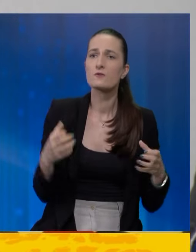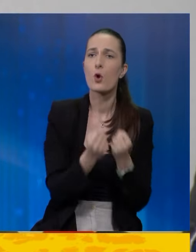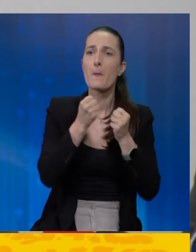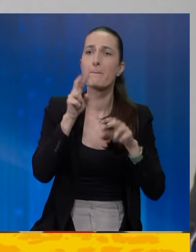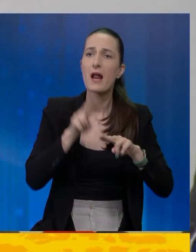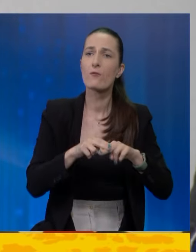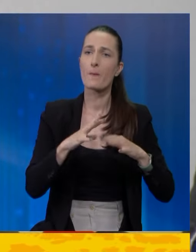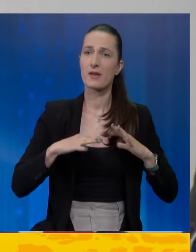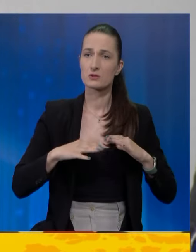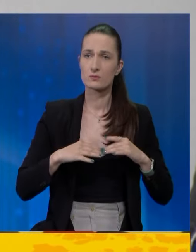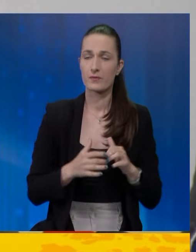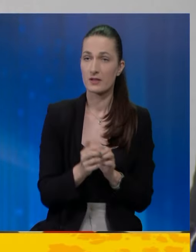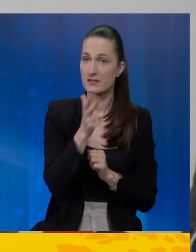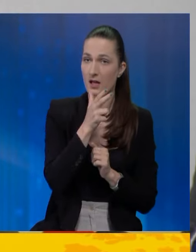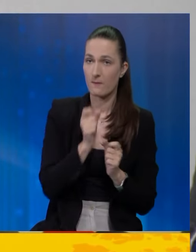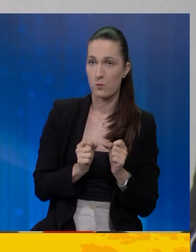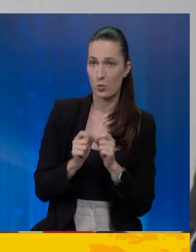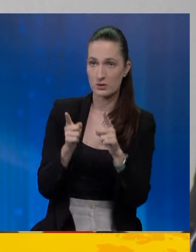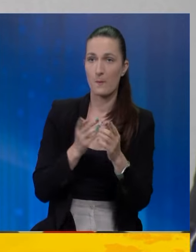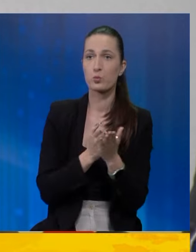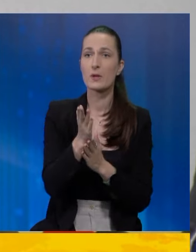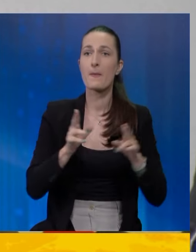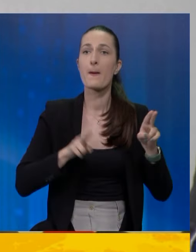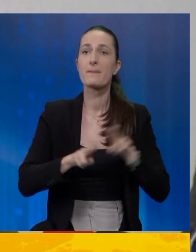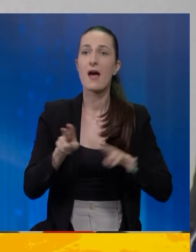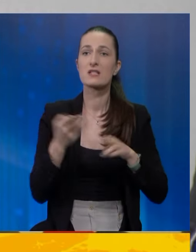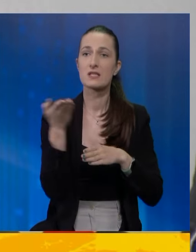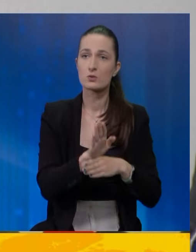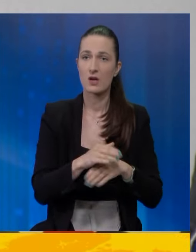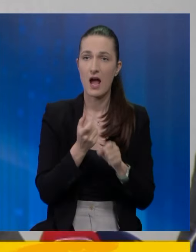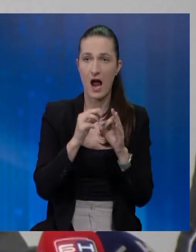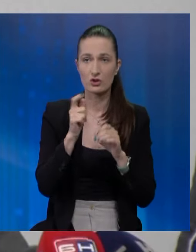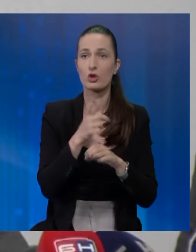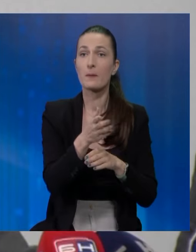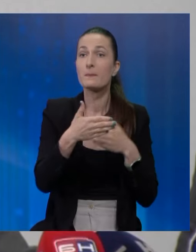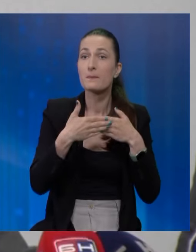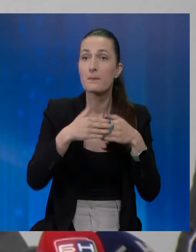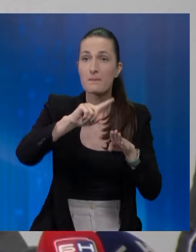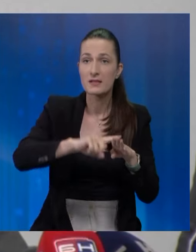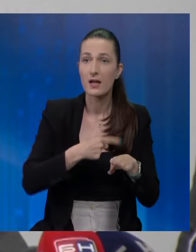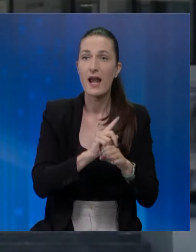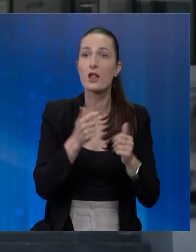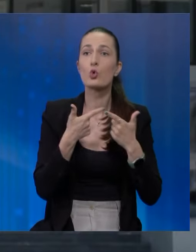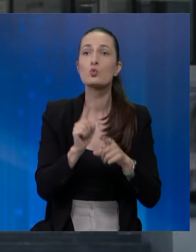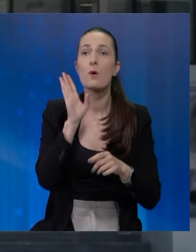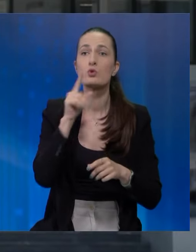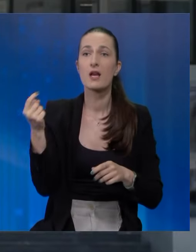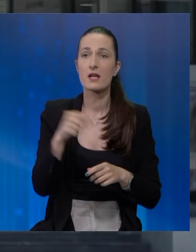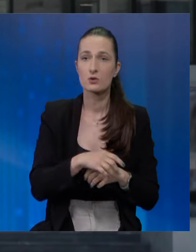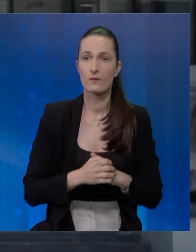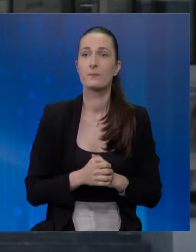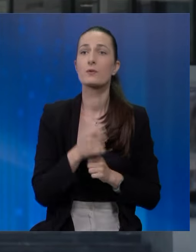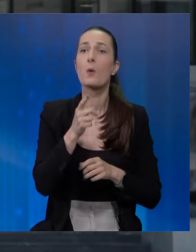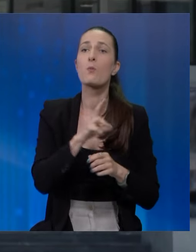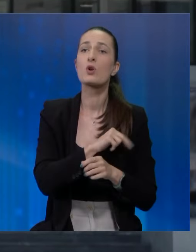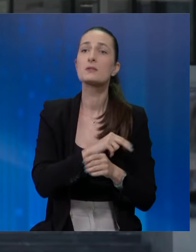ostvario pravo na penziju. Zahtjeve poslao putem pravne zastupnice. Galić je već gotovo mjesec dana nedostupan BH policijskim i